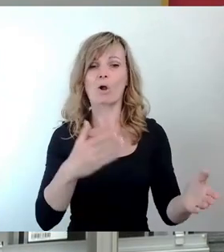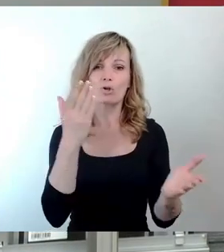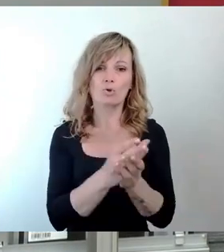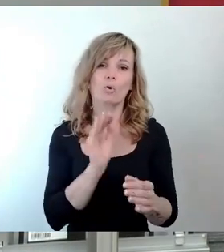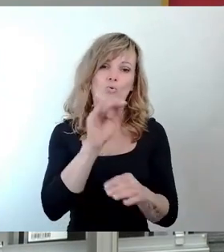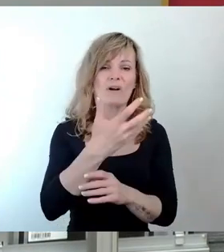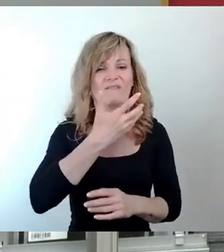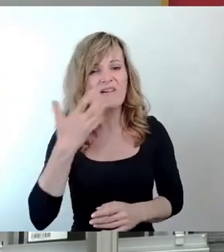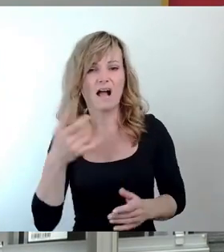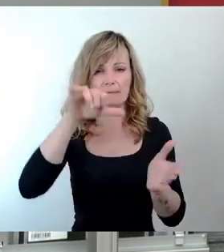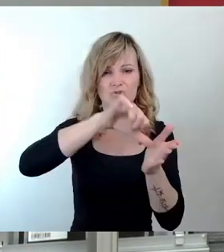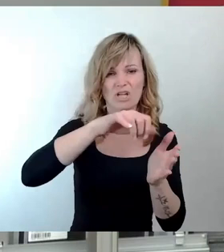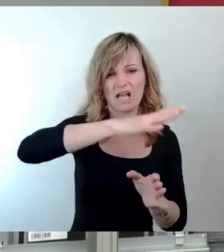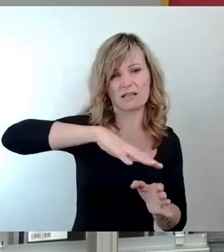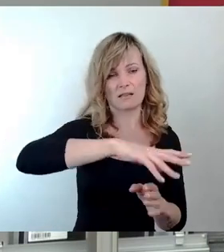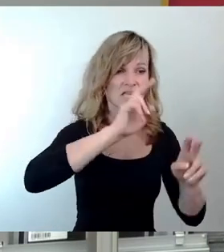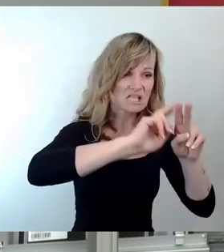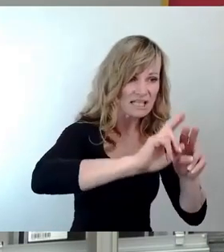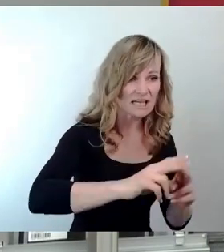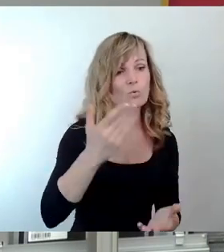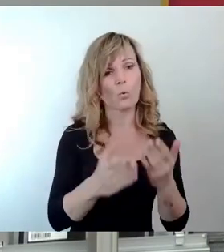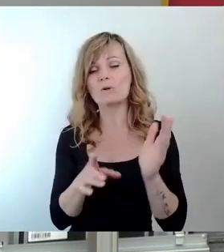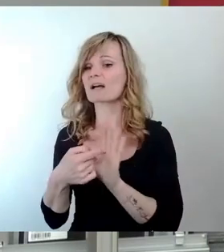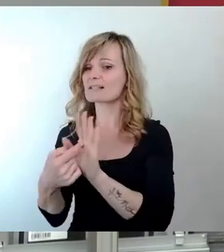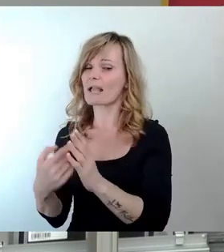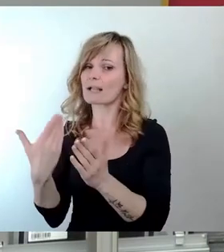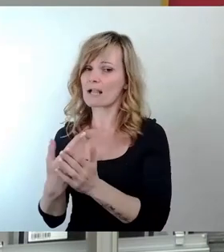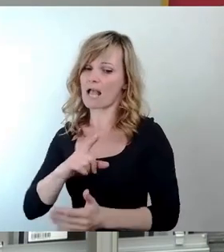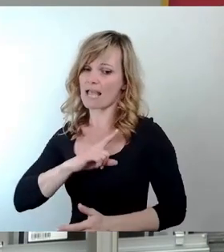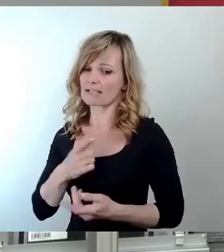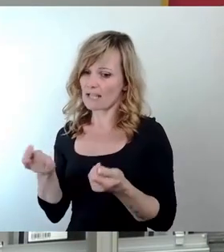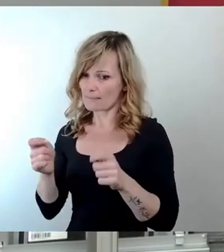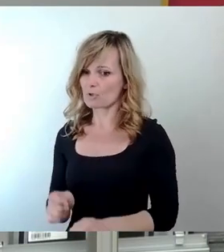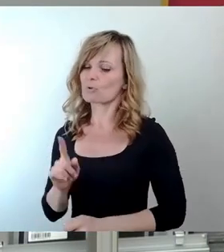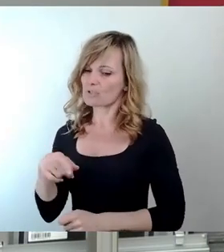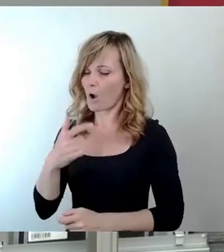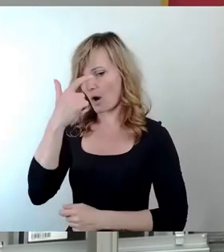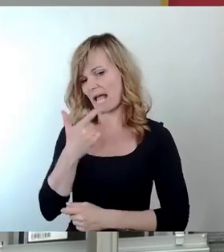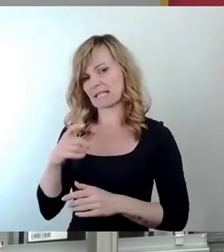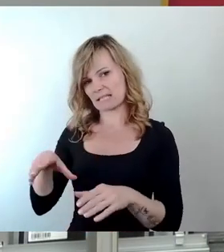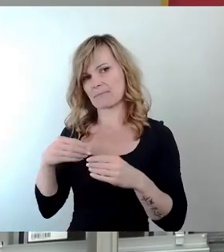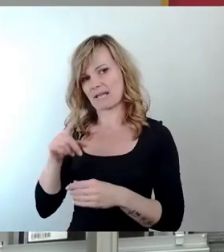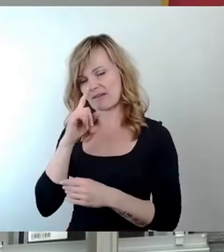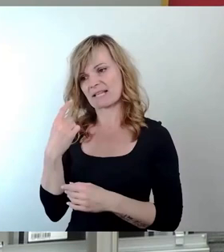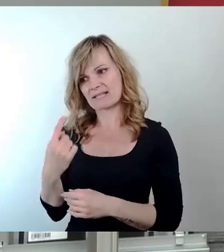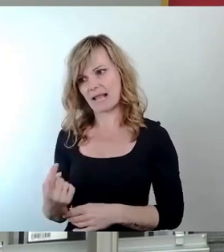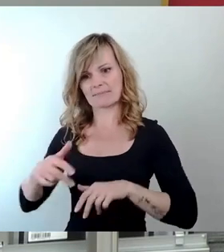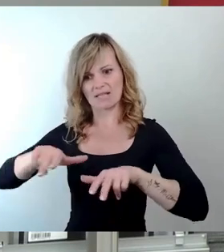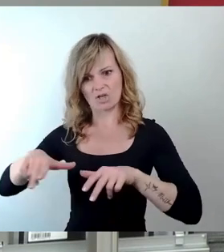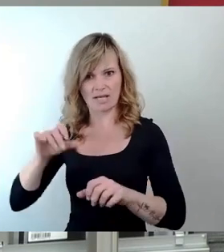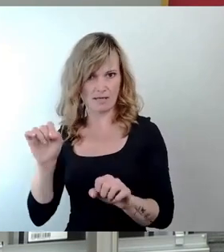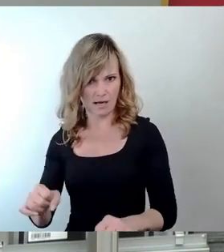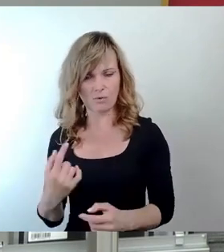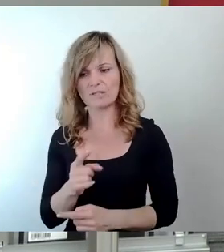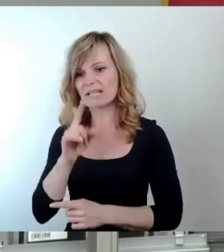mit viel Geld zu sanieren oder aber zu zeigen, dass sie ihre eigenen Beschlüsse auch dann ernst meinen, wenn sie es selbst in der Hand haben und wenn es eben nicht nur